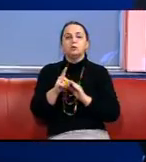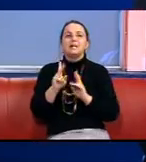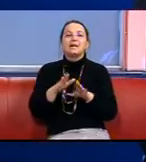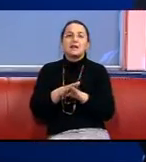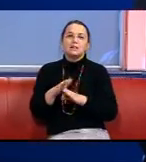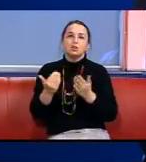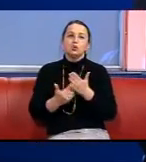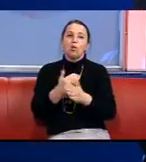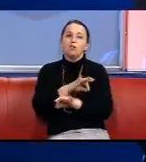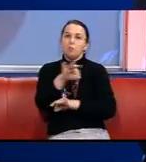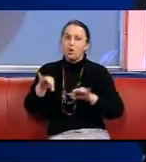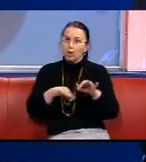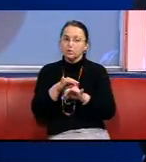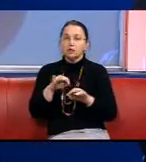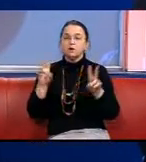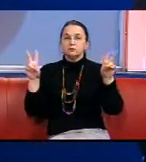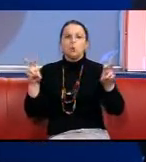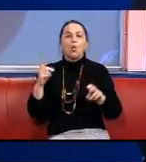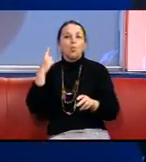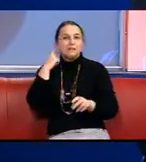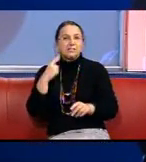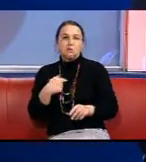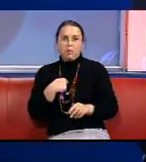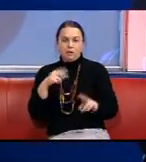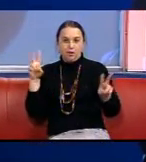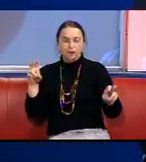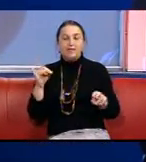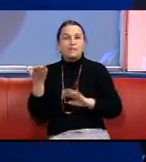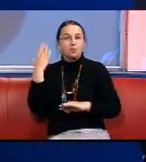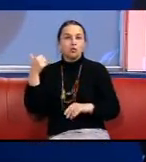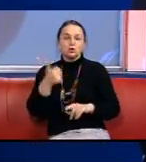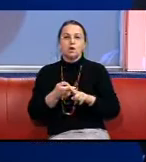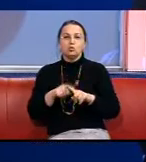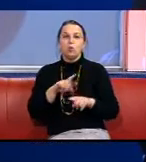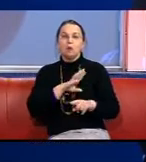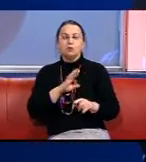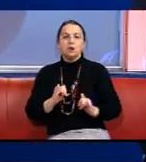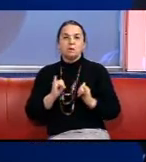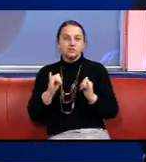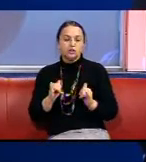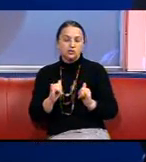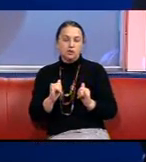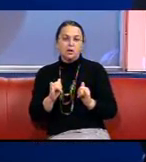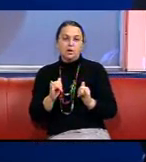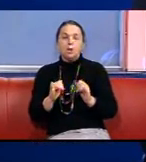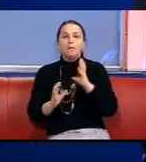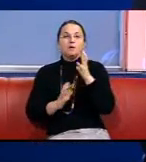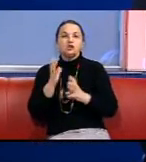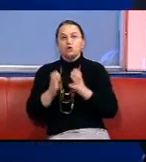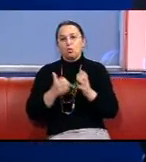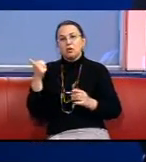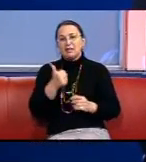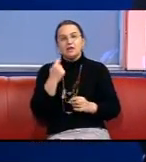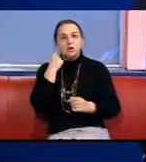нового для нас проєкту Проєкт «Услыш мене» І на прошлій неделе, яка була посвячена, була Международна